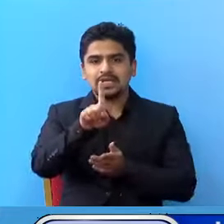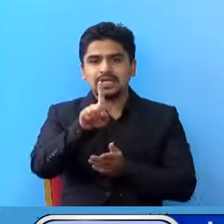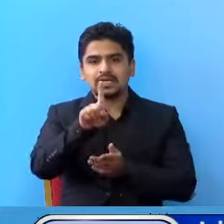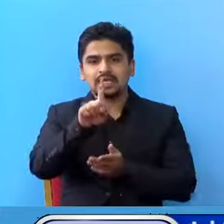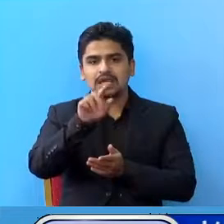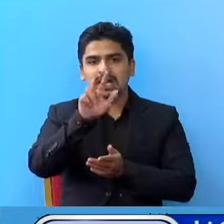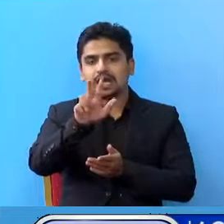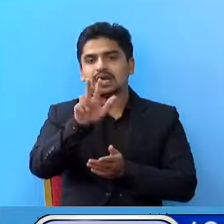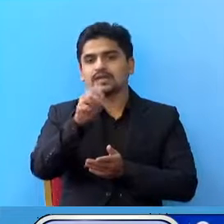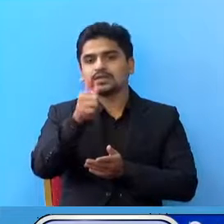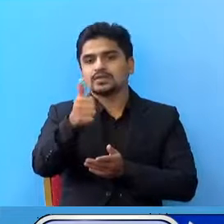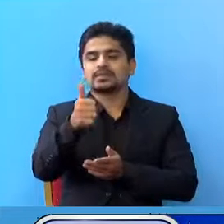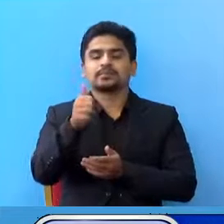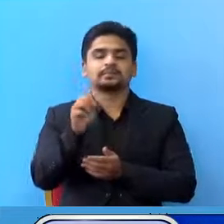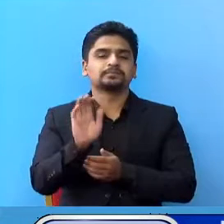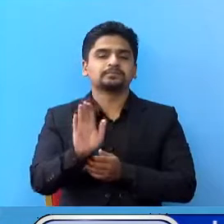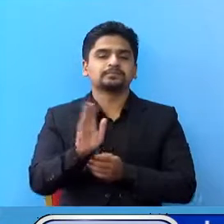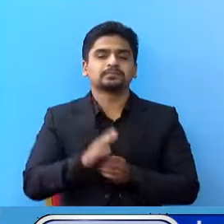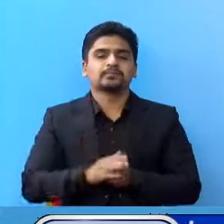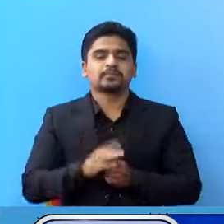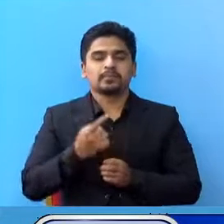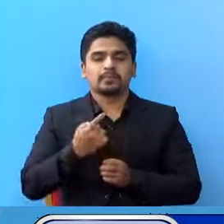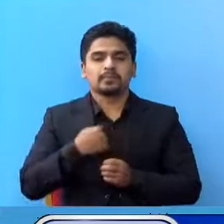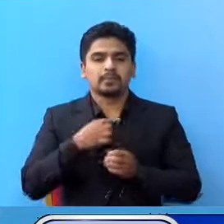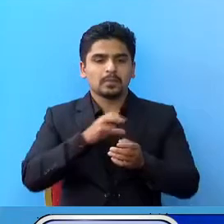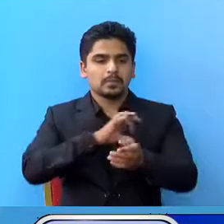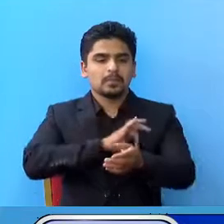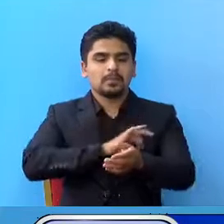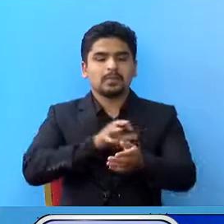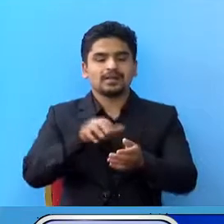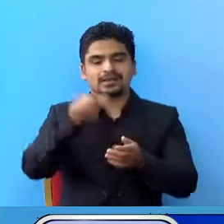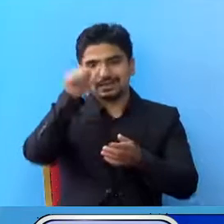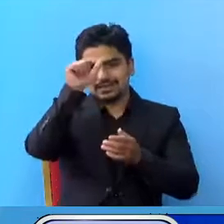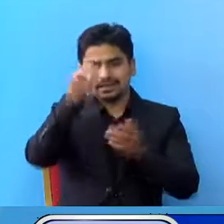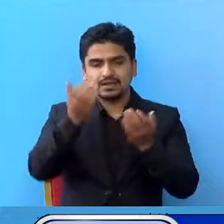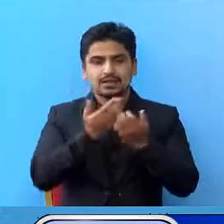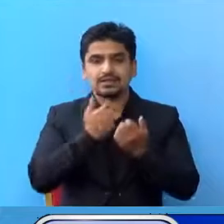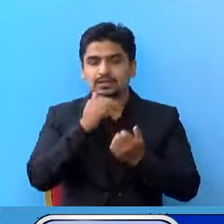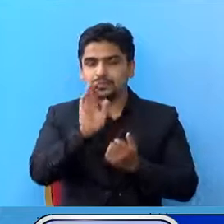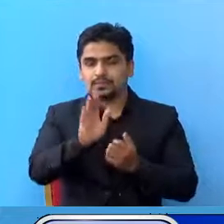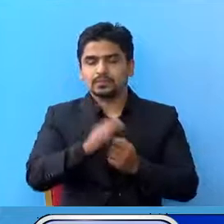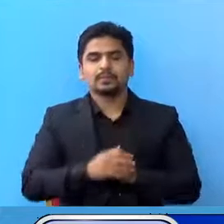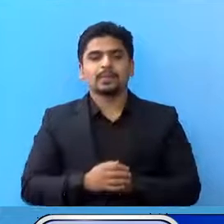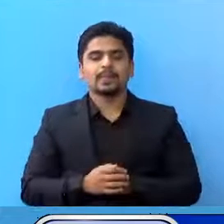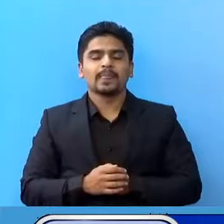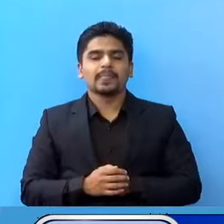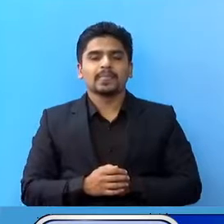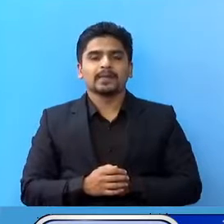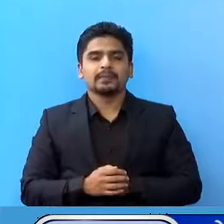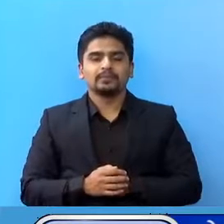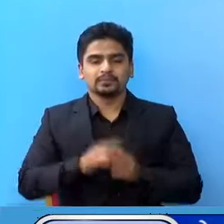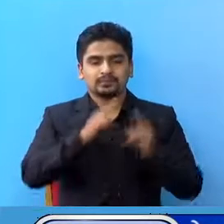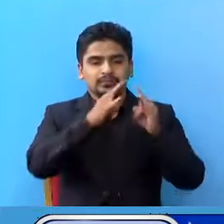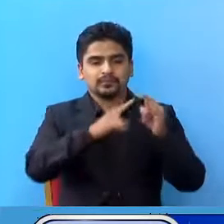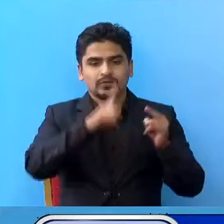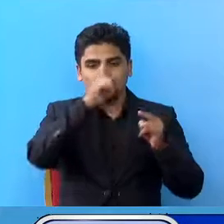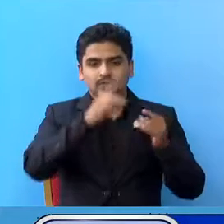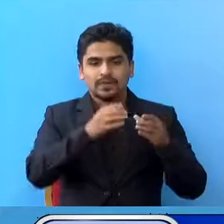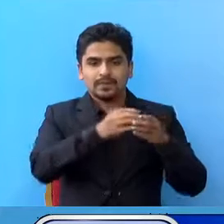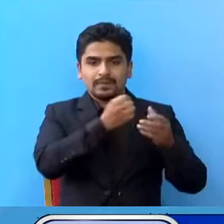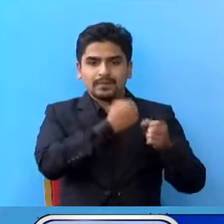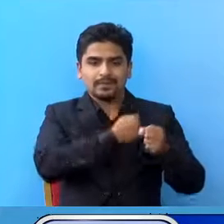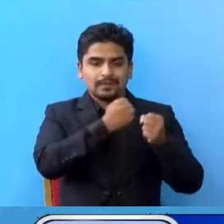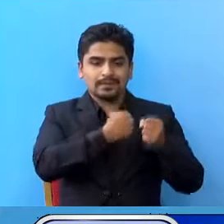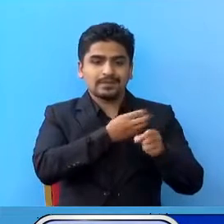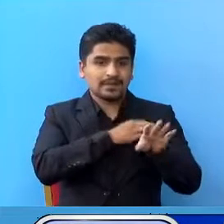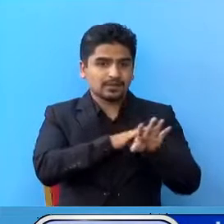हैं प्रस्तुत गर्न गई रहे को छुँ ग्वारेंटीन मां वैका बेक्तिया